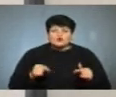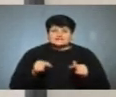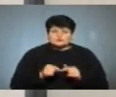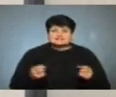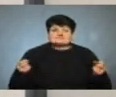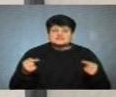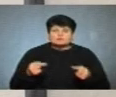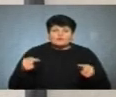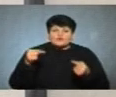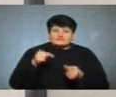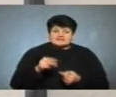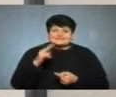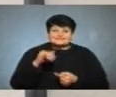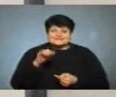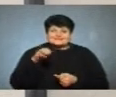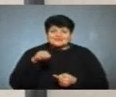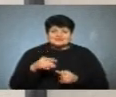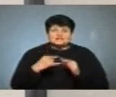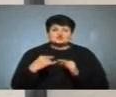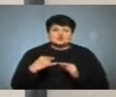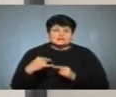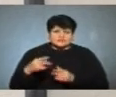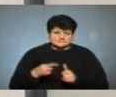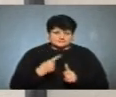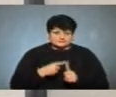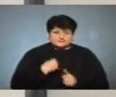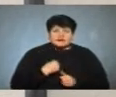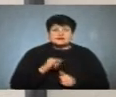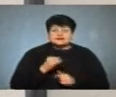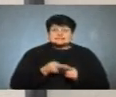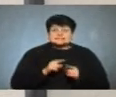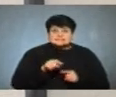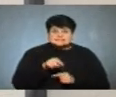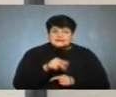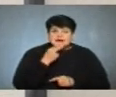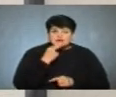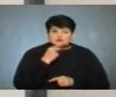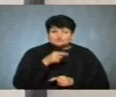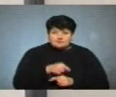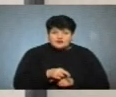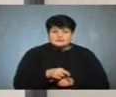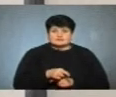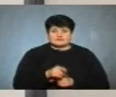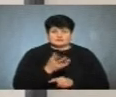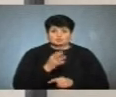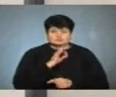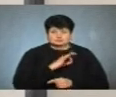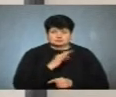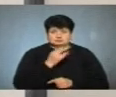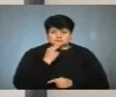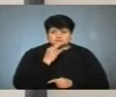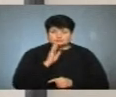відповідні дієт-столи, як ми називаємо це. І це харчування, тобто їжа, яку дитина споживатиме,